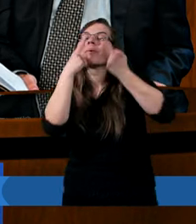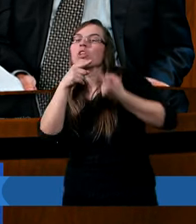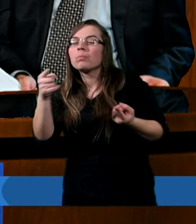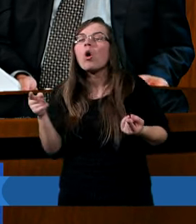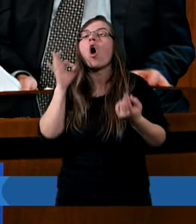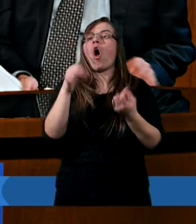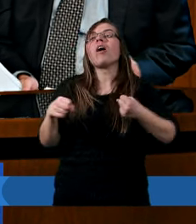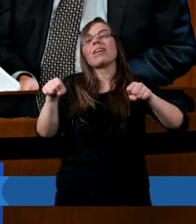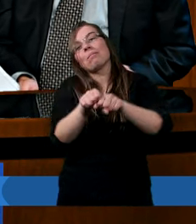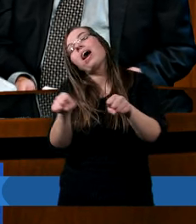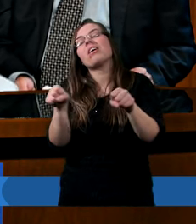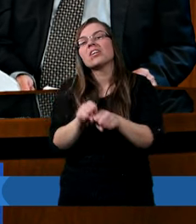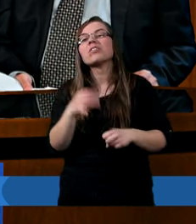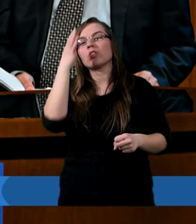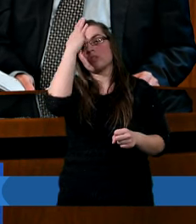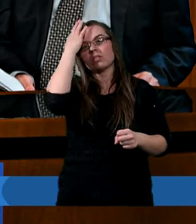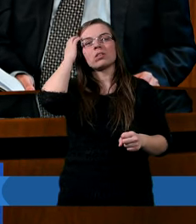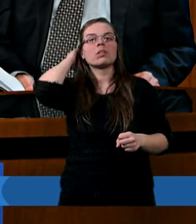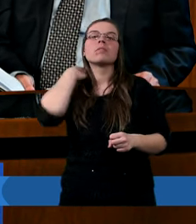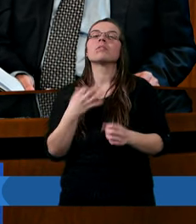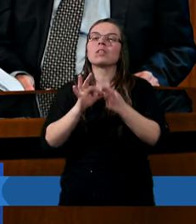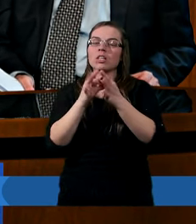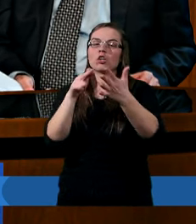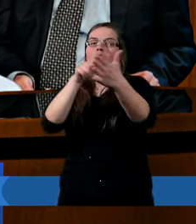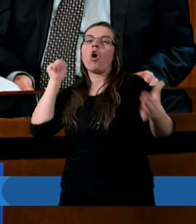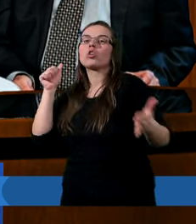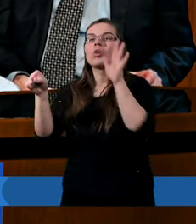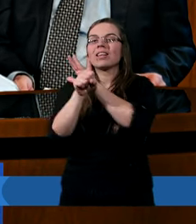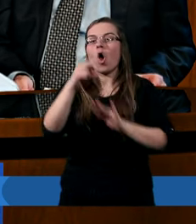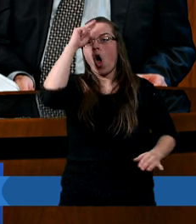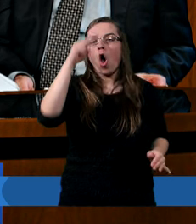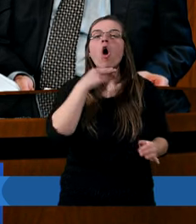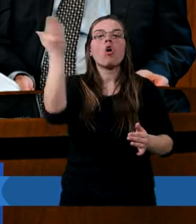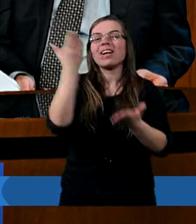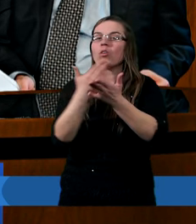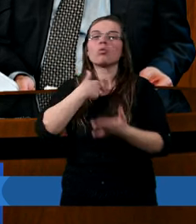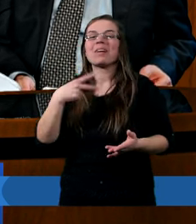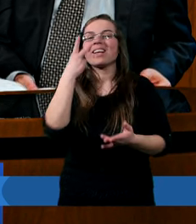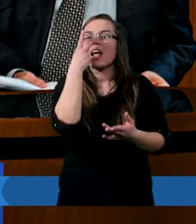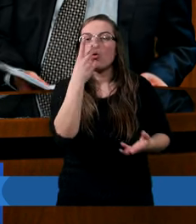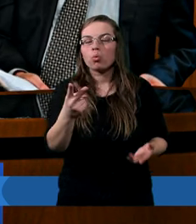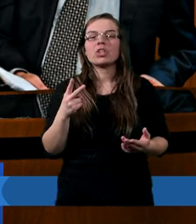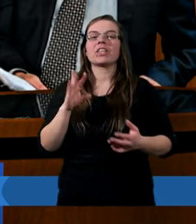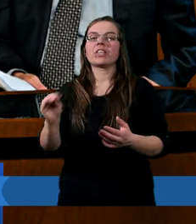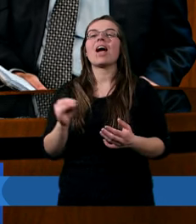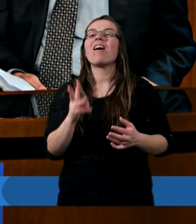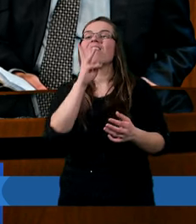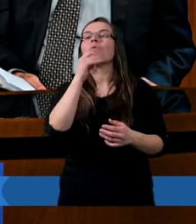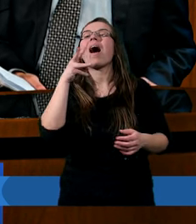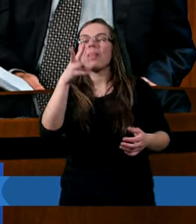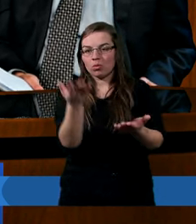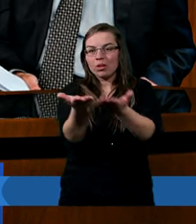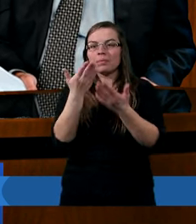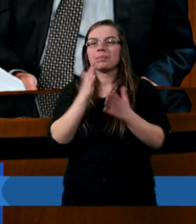O sprawiedliwości, gdyż odchodzę do Ojca i już mnie nie ujrzyć. Proszę, Władysławie,